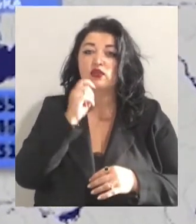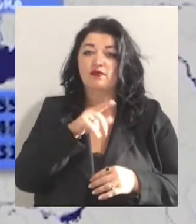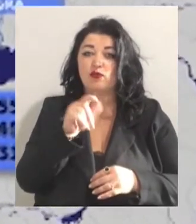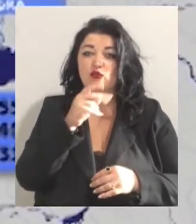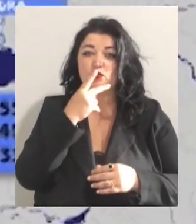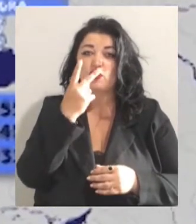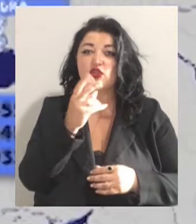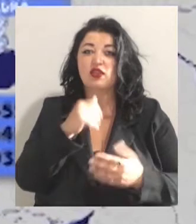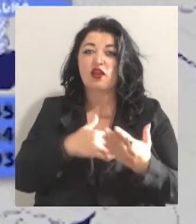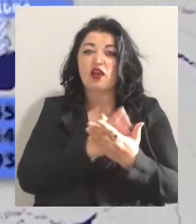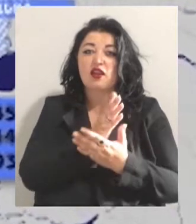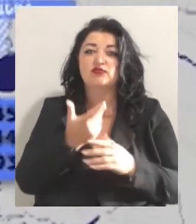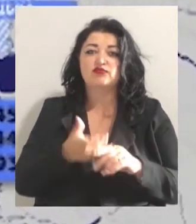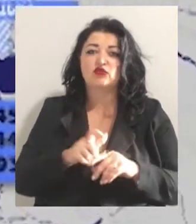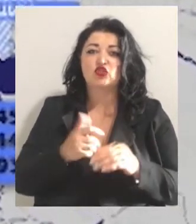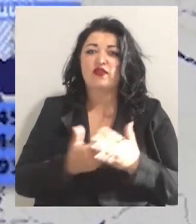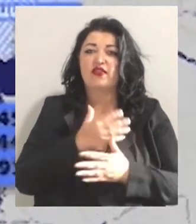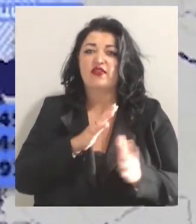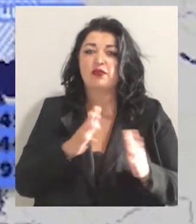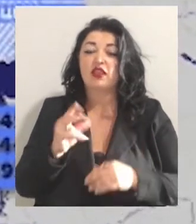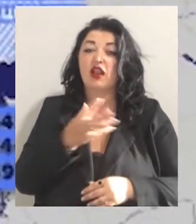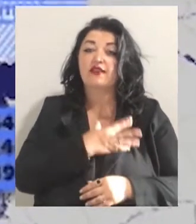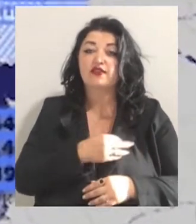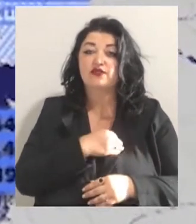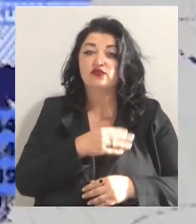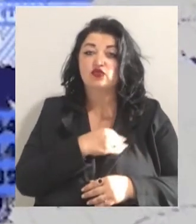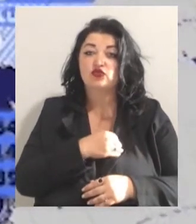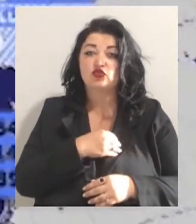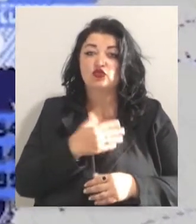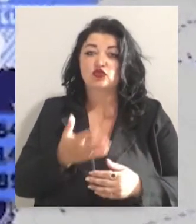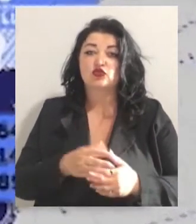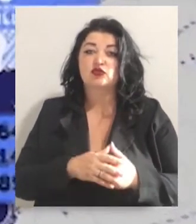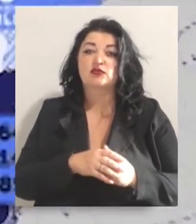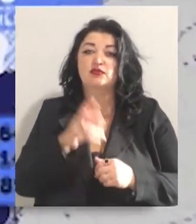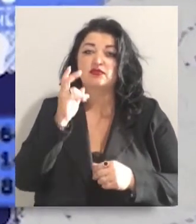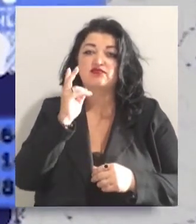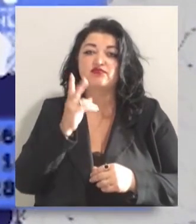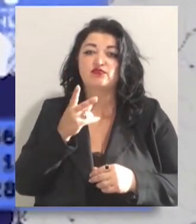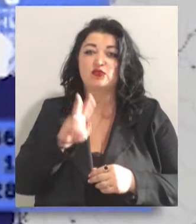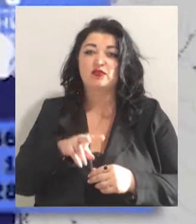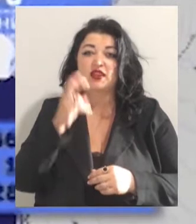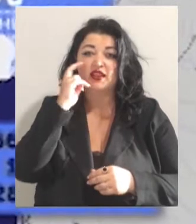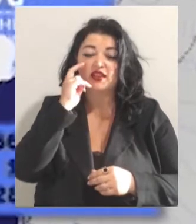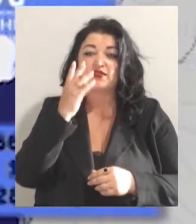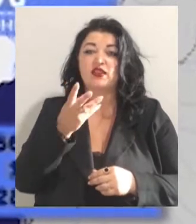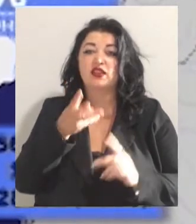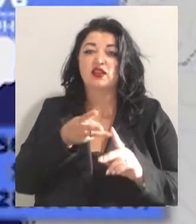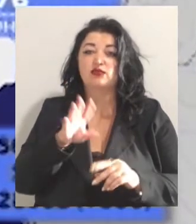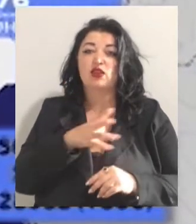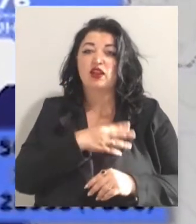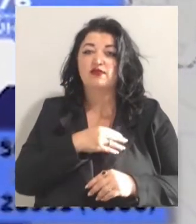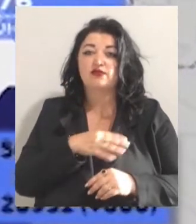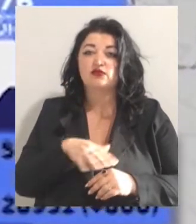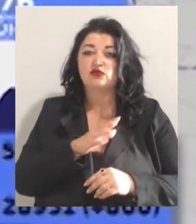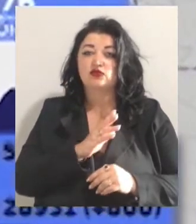карті. Найбільше нових випадків на Львівщині – 197. На другому місці Київ, на третьому – Рівненщина. Загалом від початку